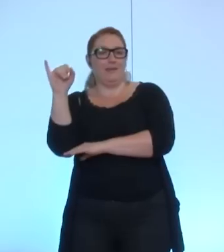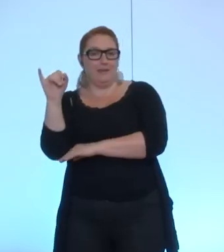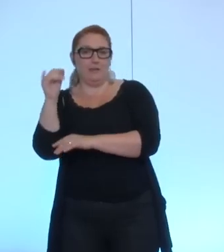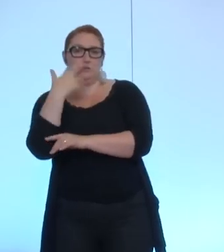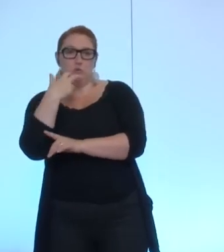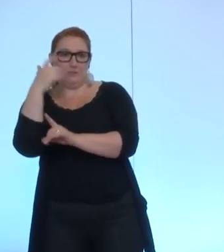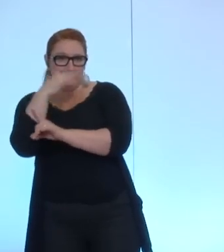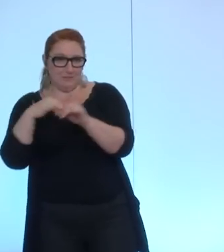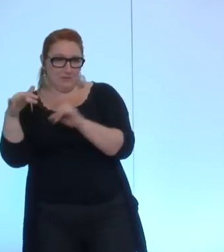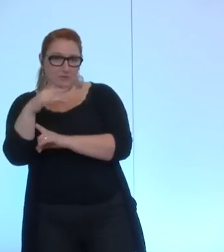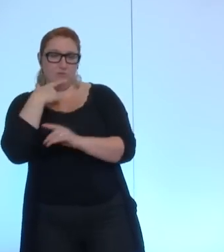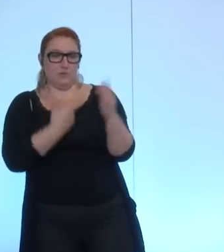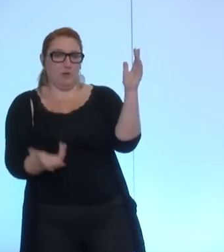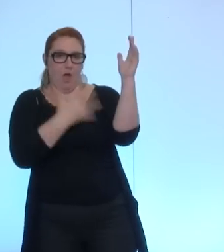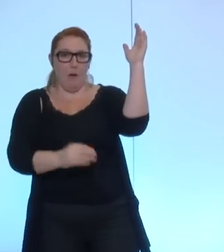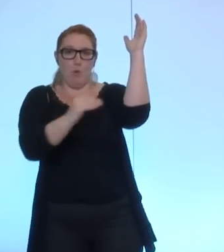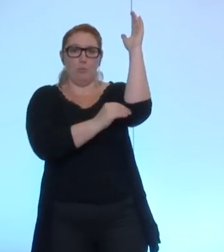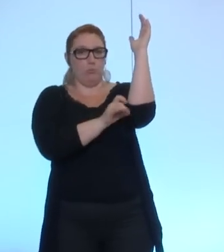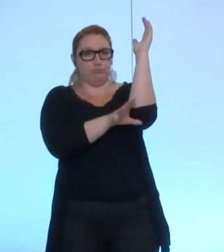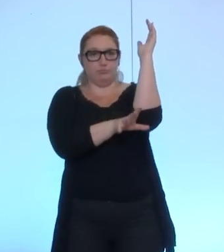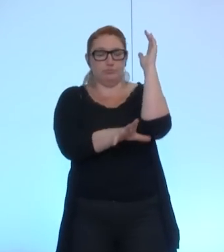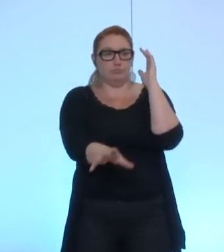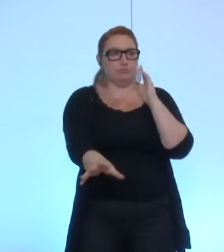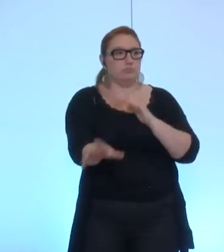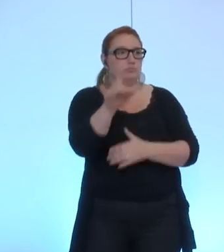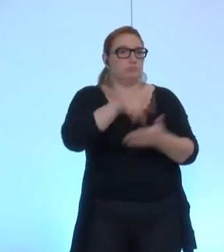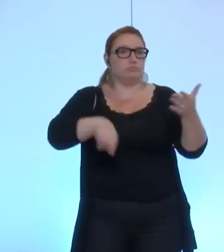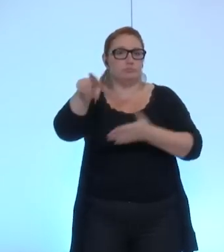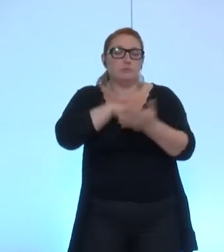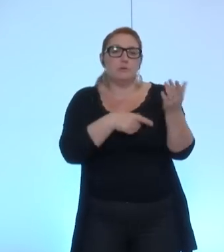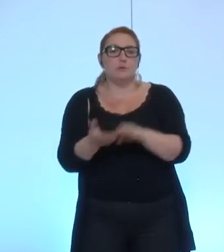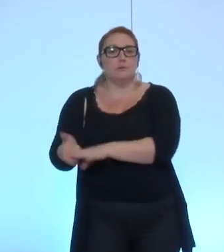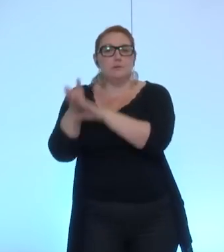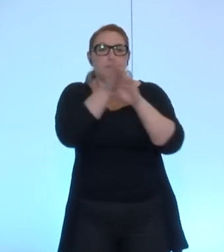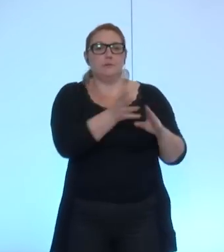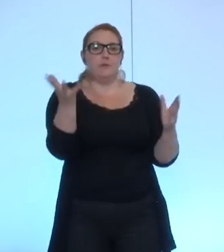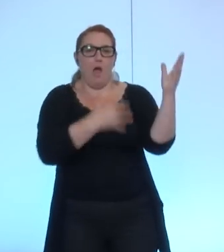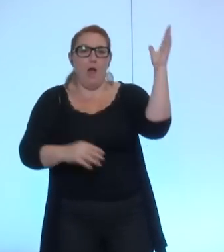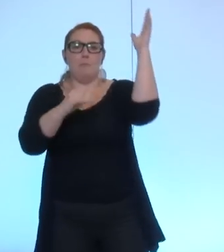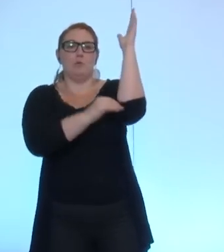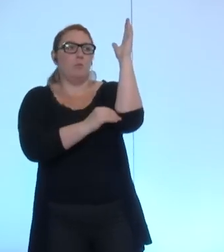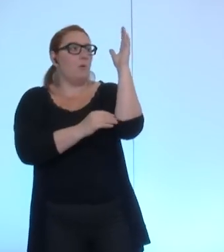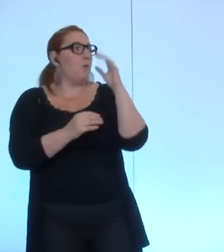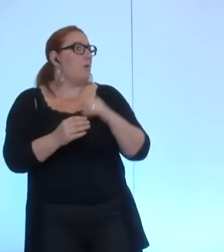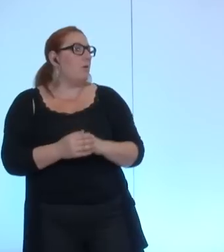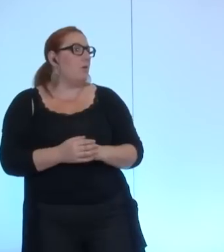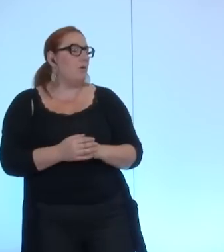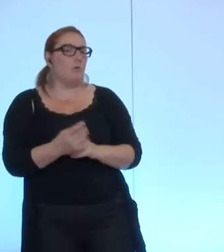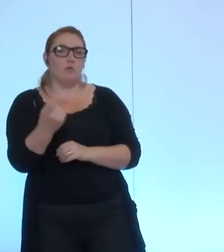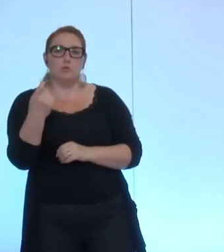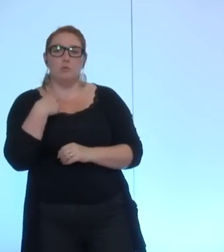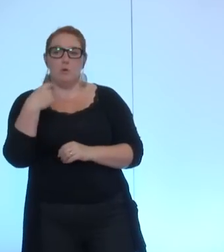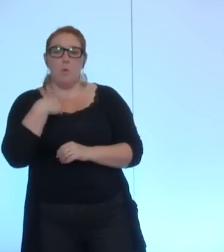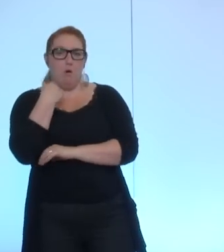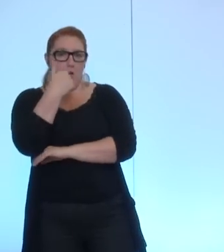donc rejeté amendement portant sur l'amendement numéro